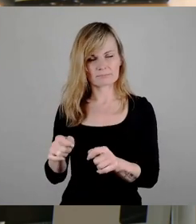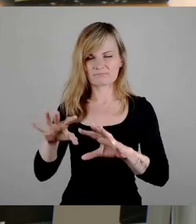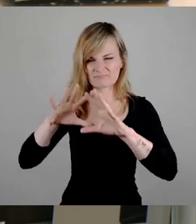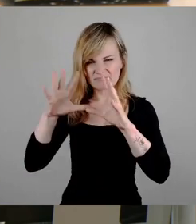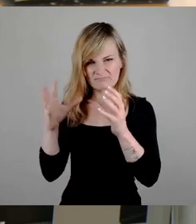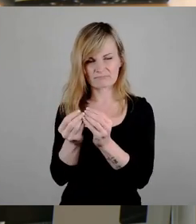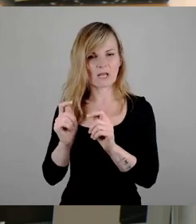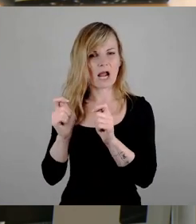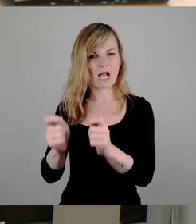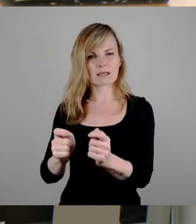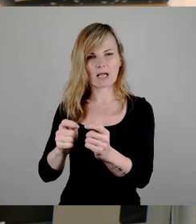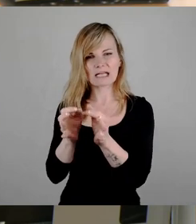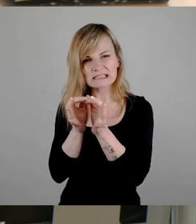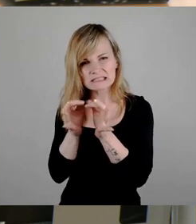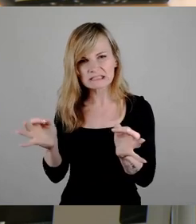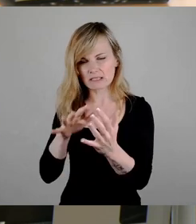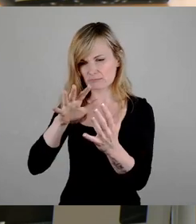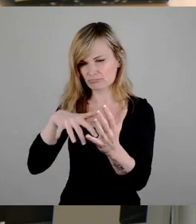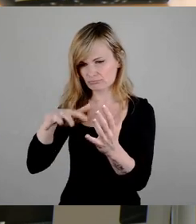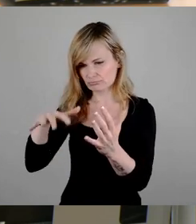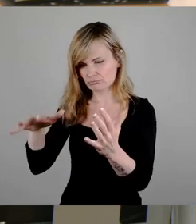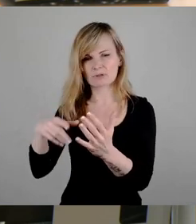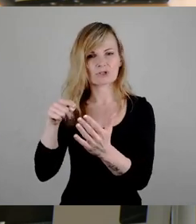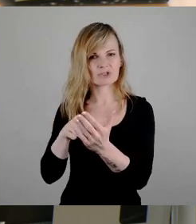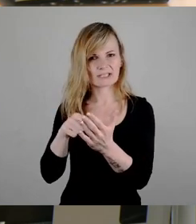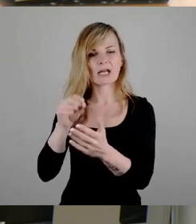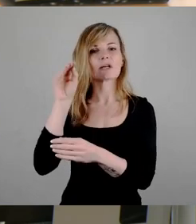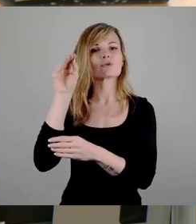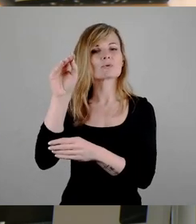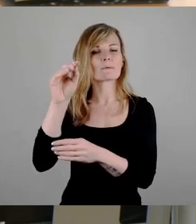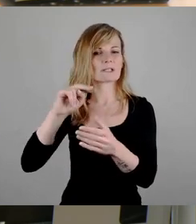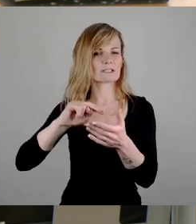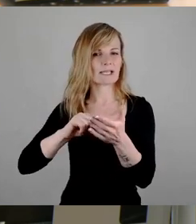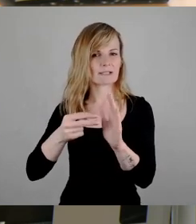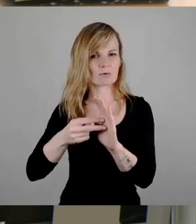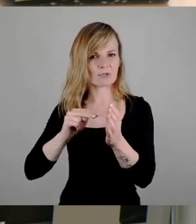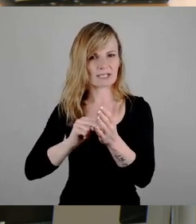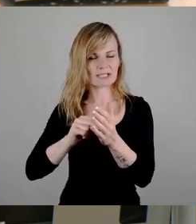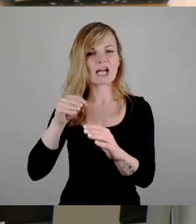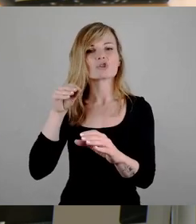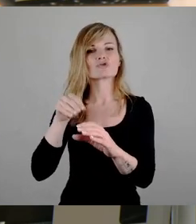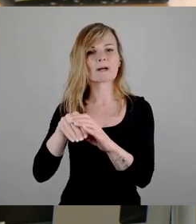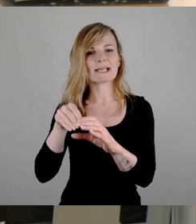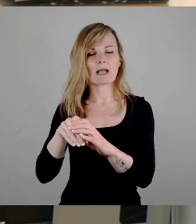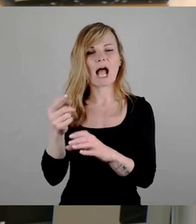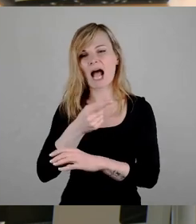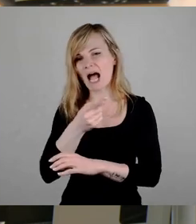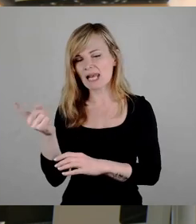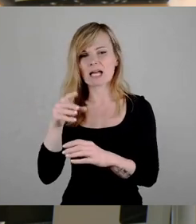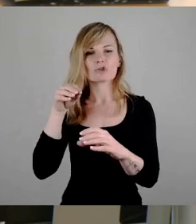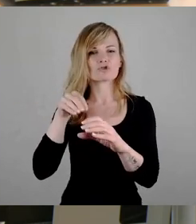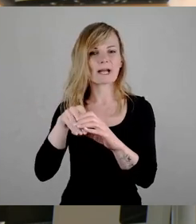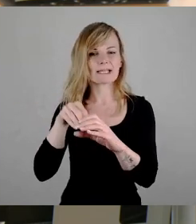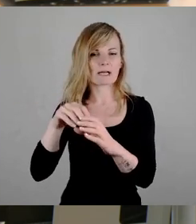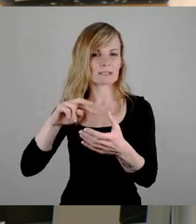sehr dezidiert darauf gerichtet, Zukunftstechnologien und insbesondere die Speicher, sämtliche Speichertechnologien zu